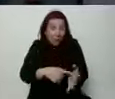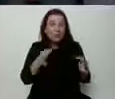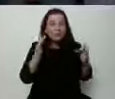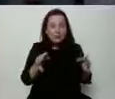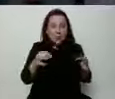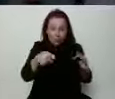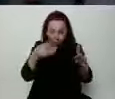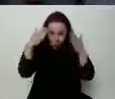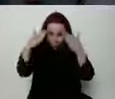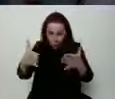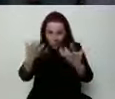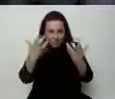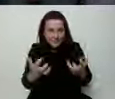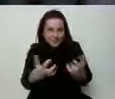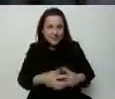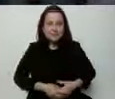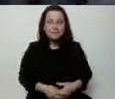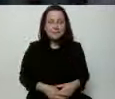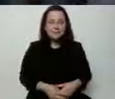koncentrować.